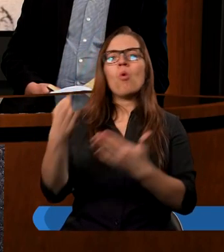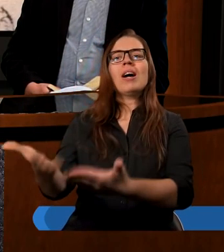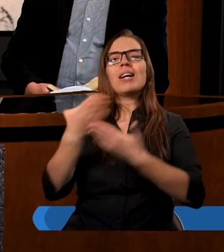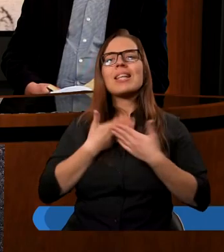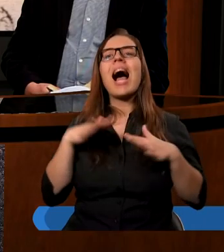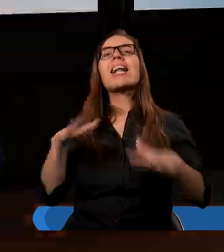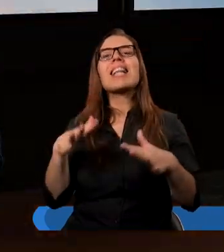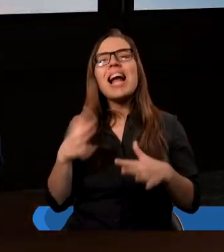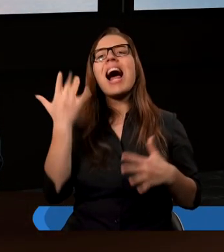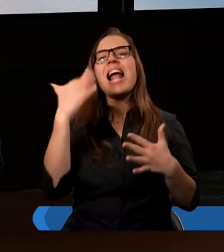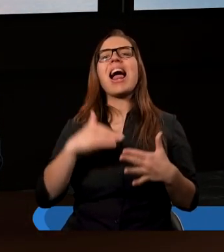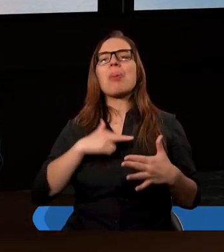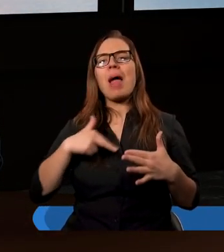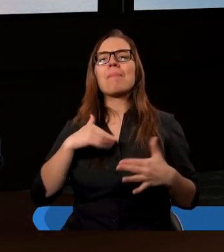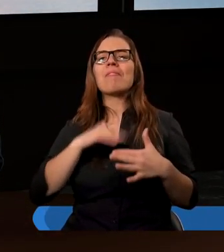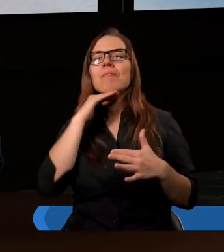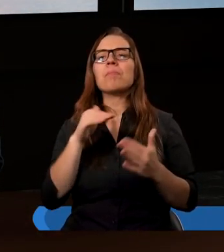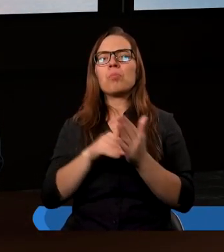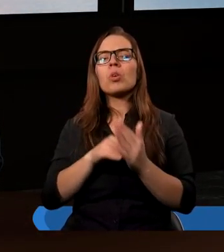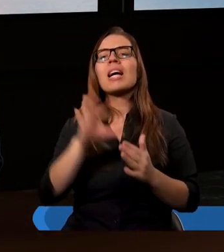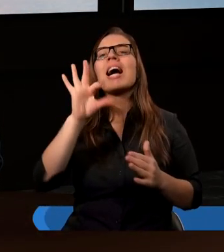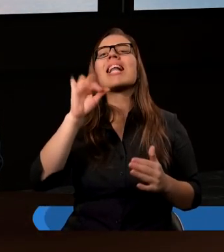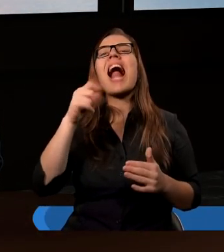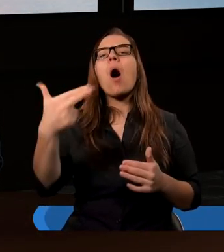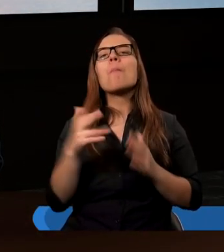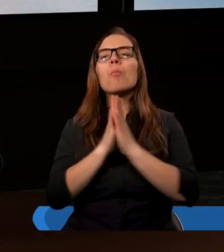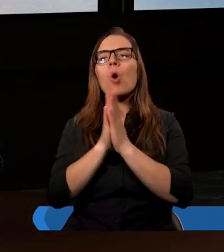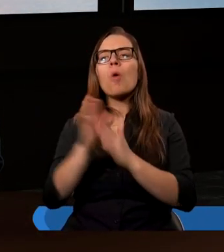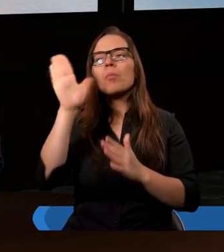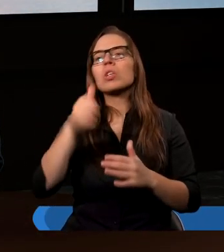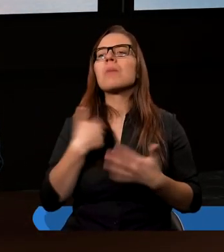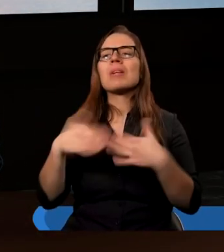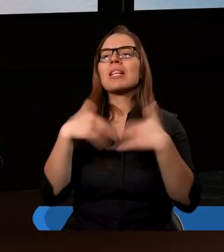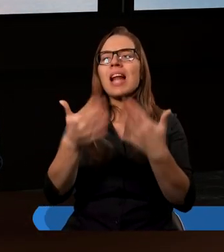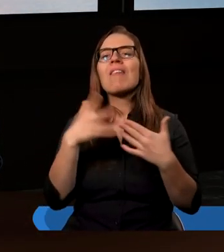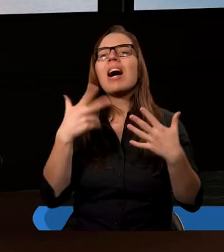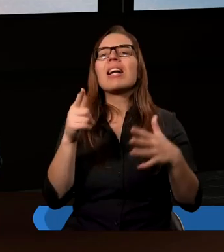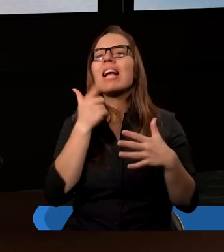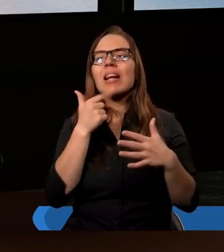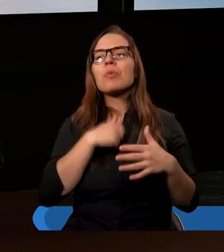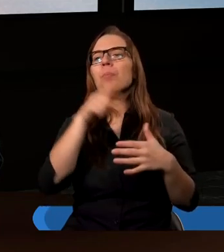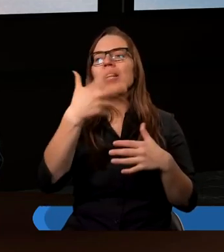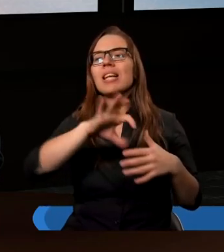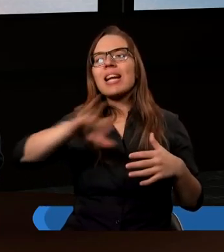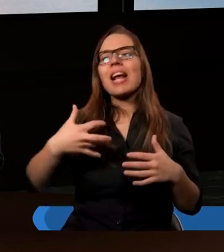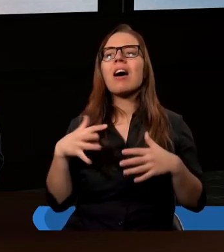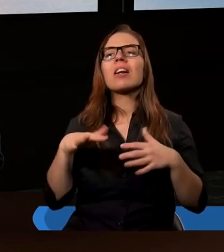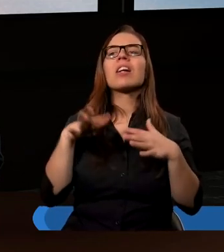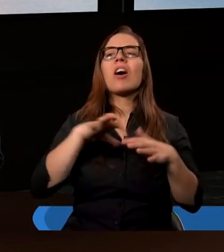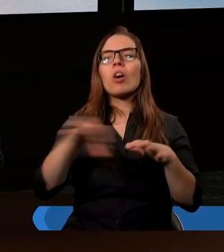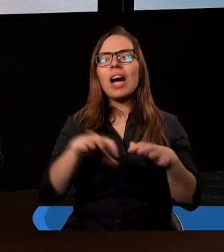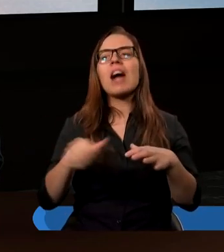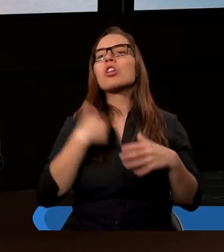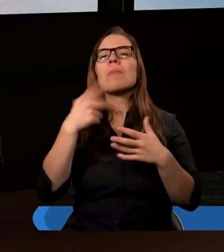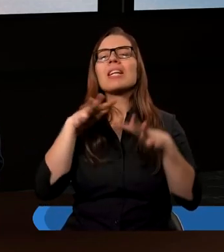ile jest dla nas najlepiej. Uwielbiam tą modlitwę Salomona, który prosi Boga o to, żeby nie dawał za mało, aby nie zaczął kraść i nie za dużo, aby